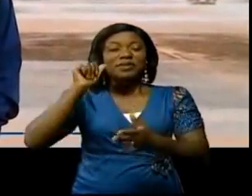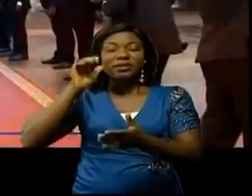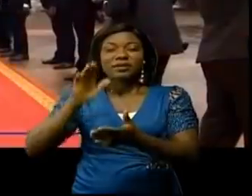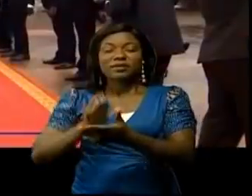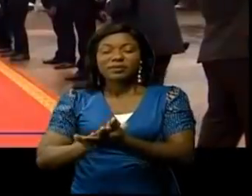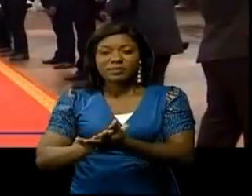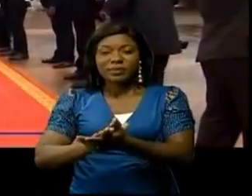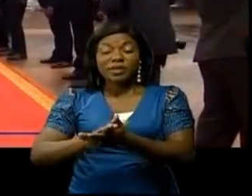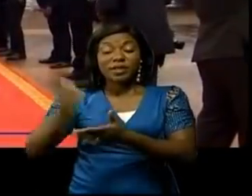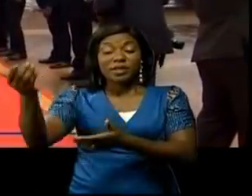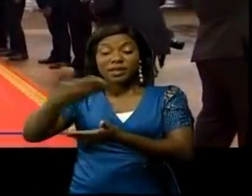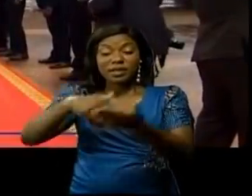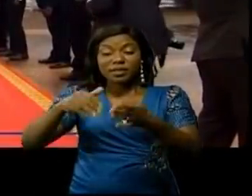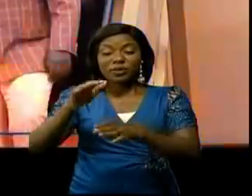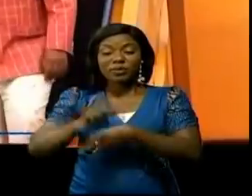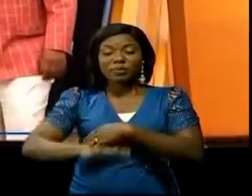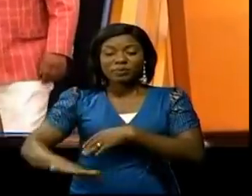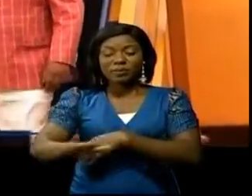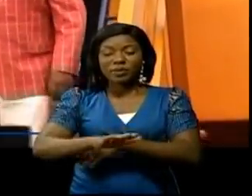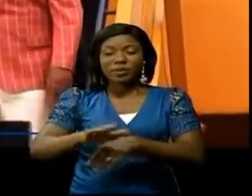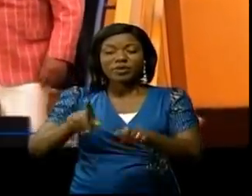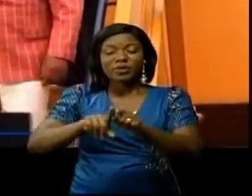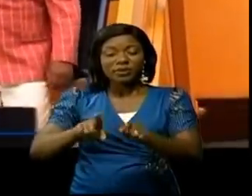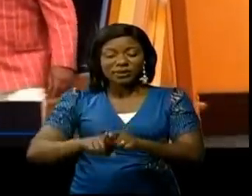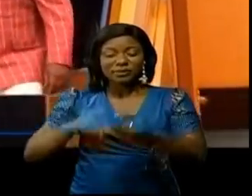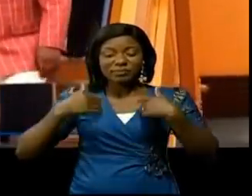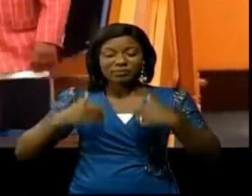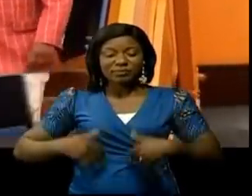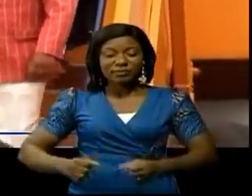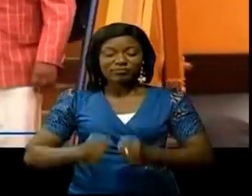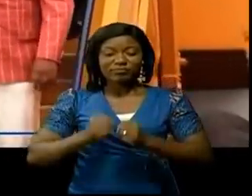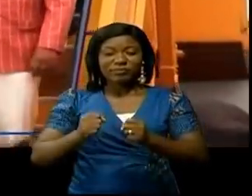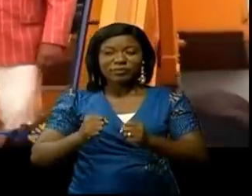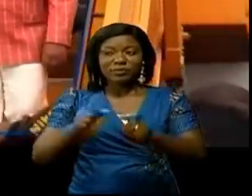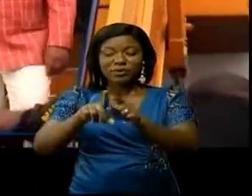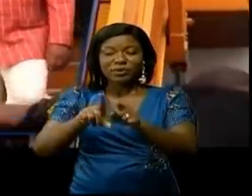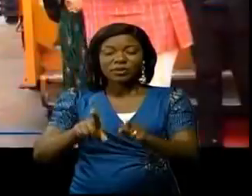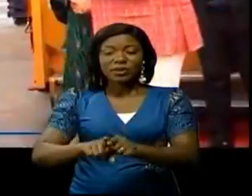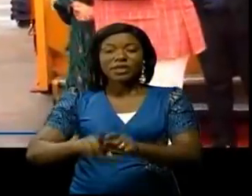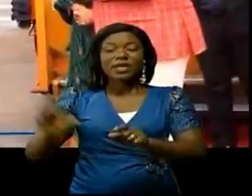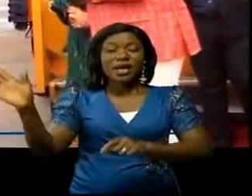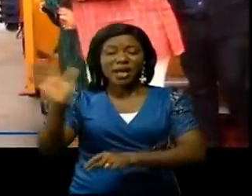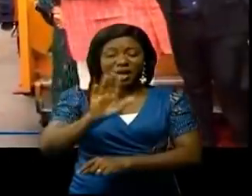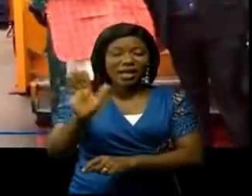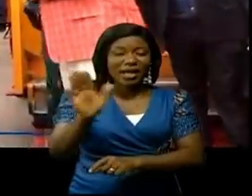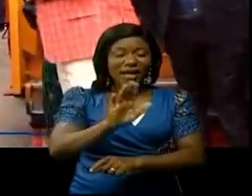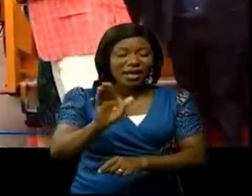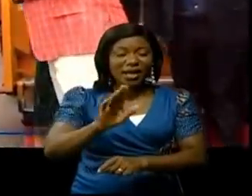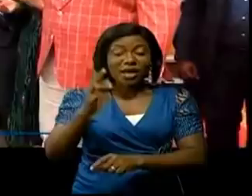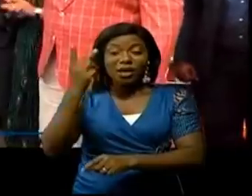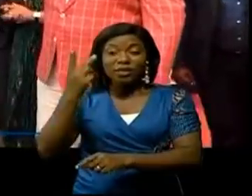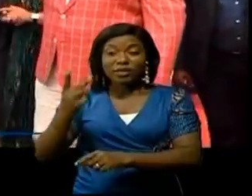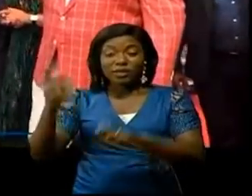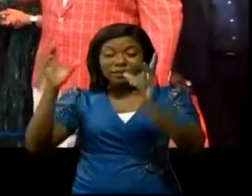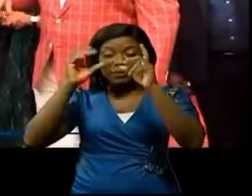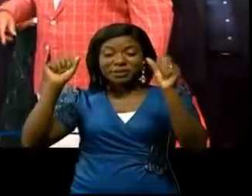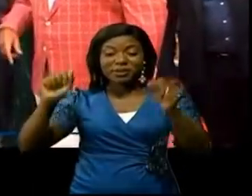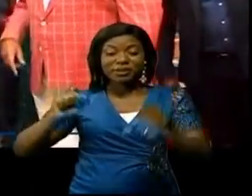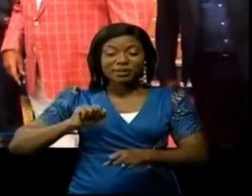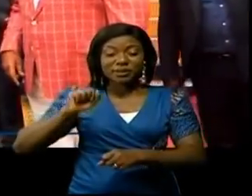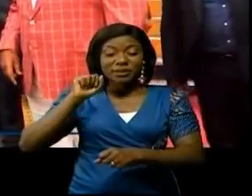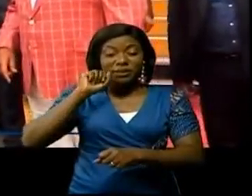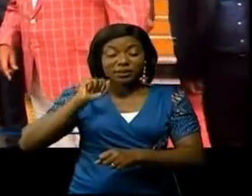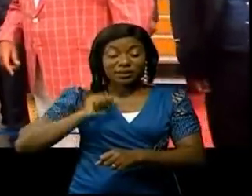rentré au pays plein de vitalité. A sa descente d'avion, le président est salué par les présidents des deux chambres du Parlement, le Premier